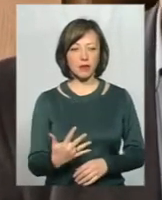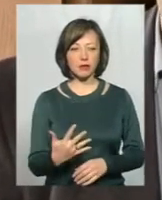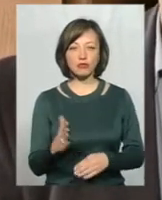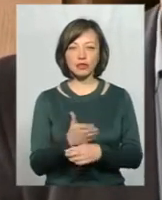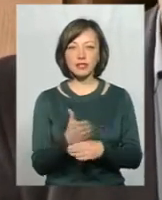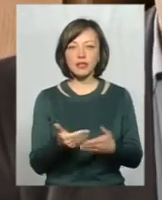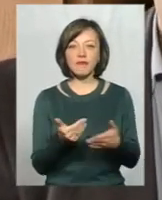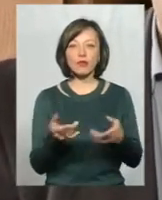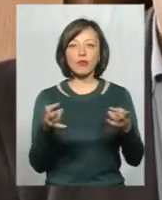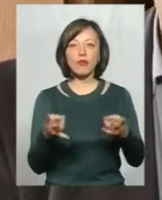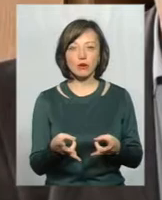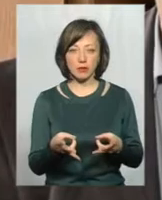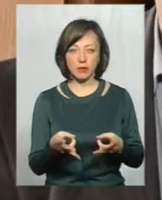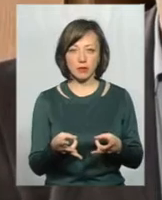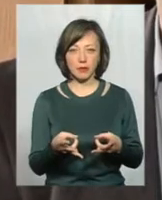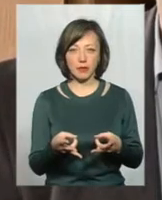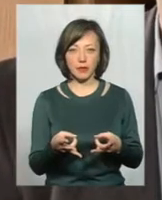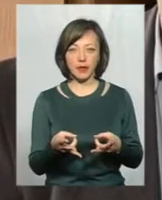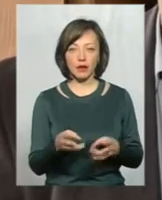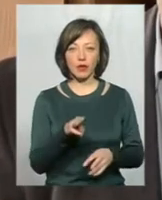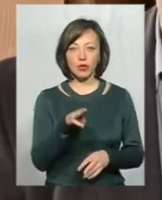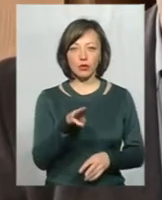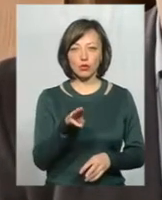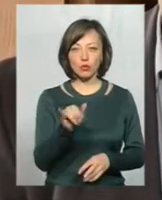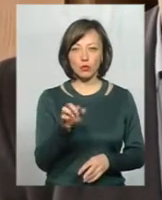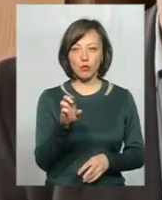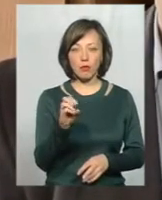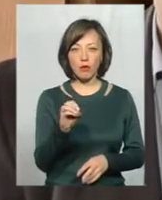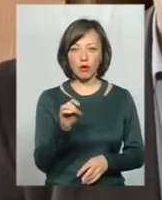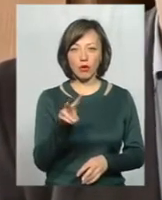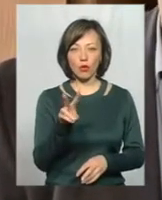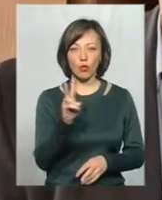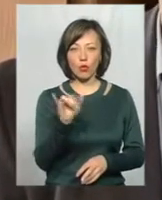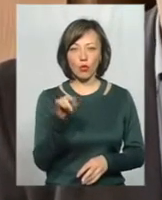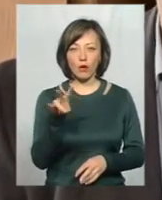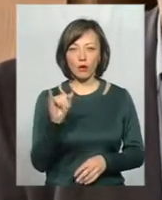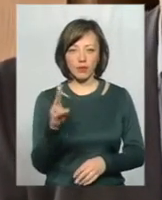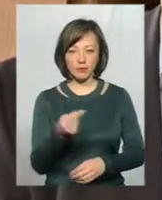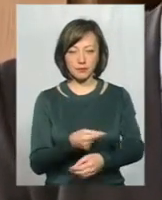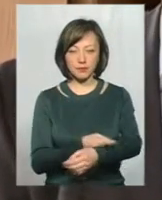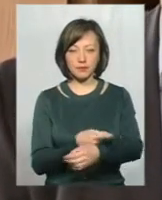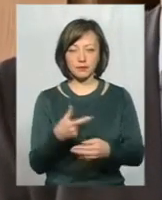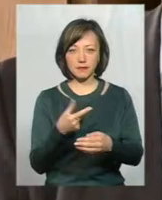від потреби туберкуліну, для проведення туберкулінодіагностіки,